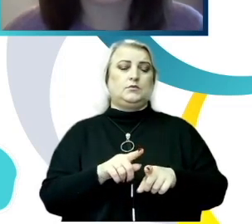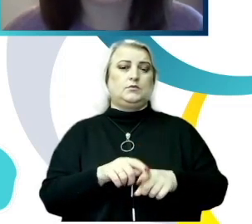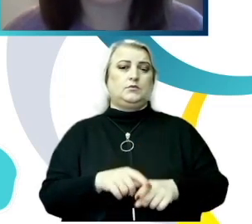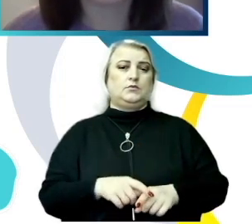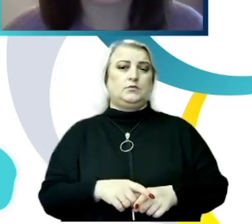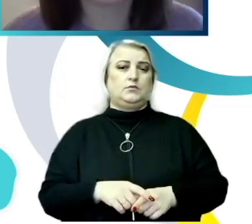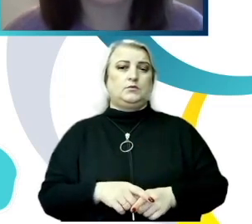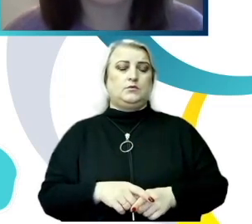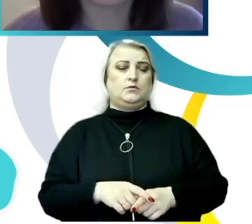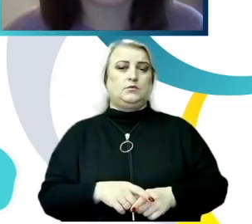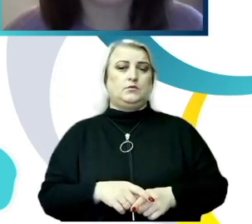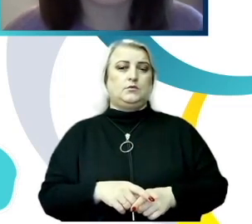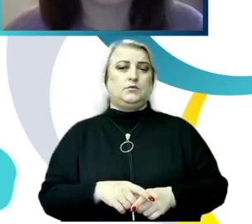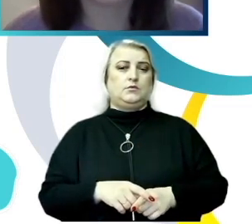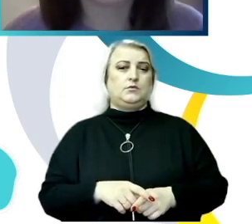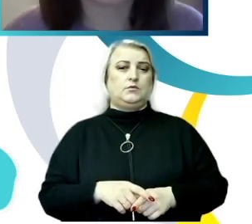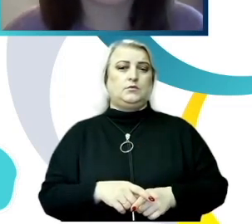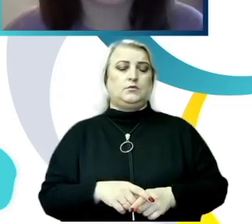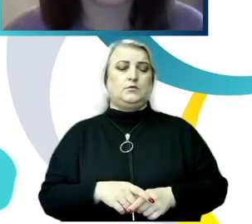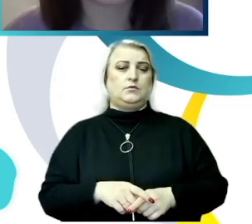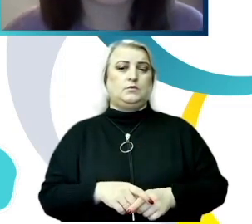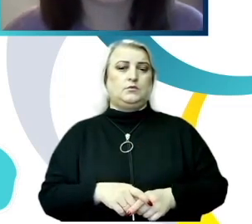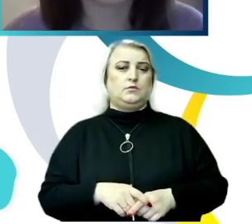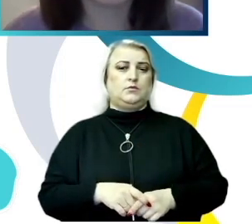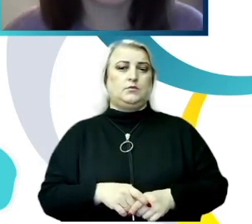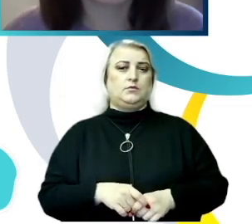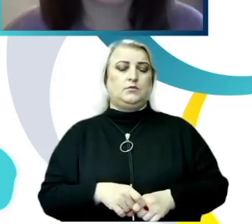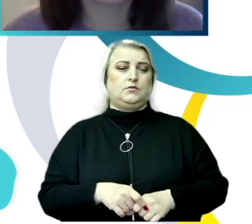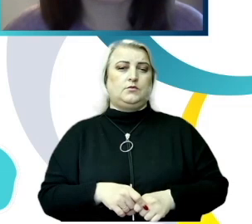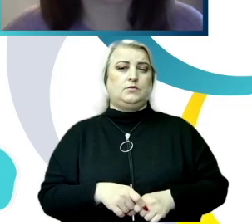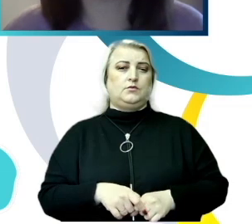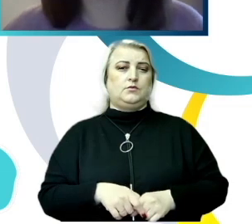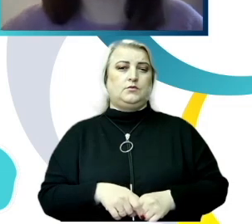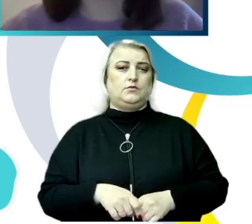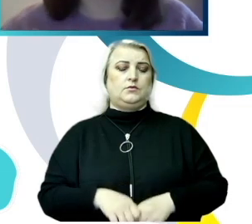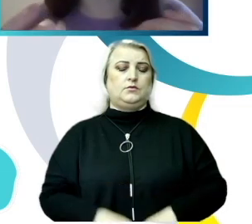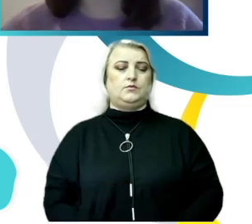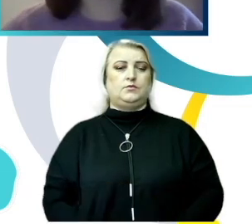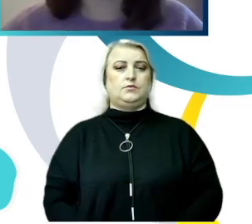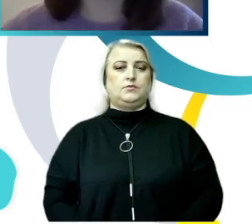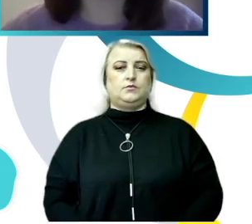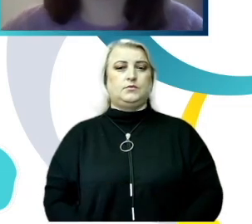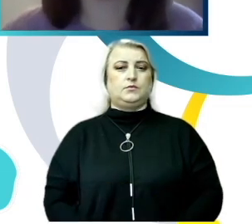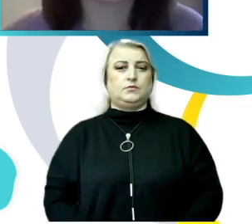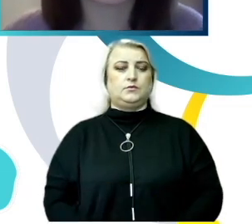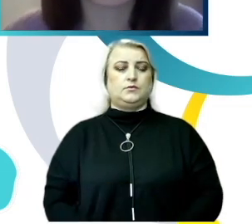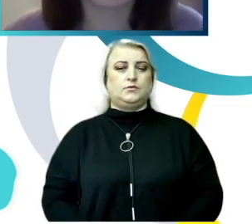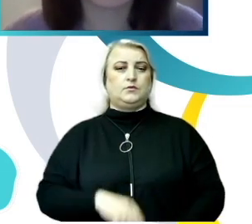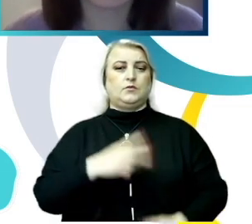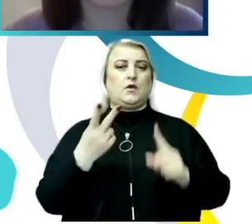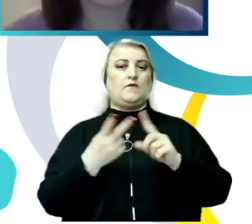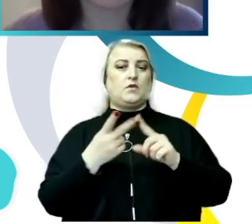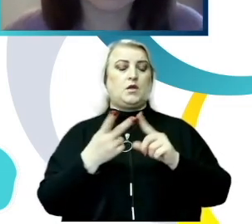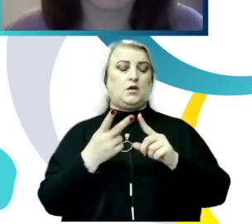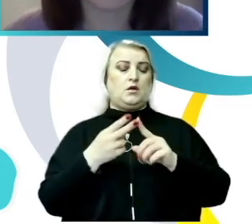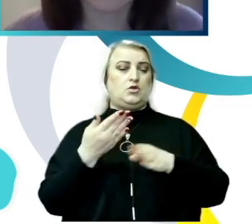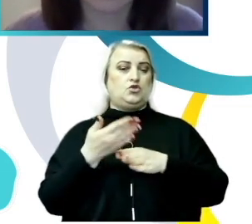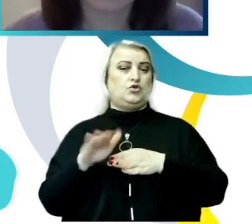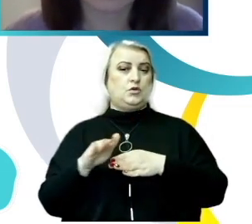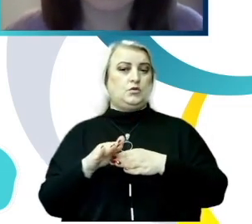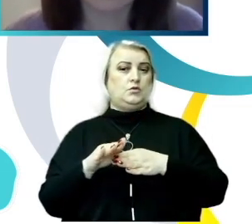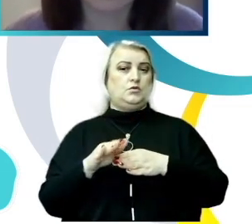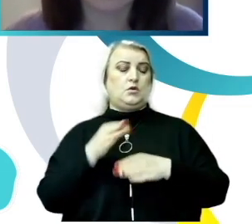analiză desfășurat. În cei ține, da, partea a doua de reacție sau